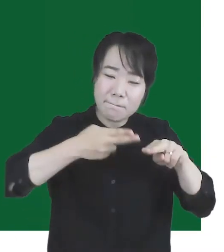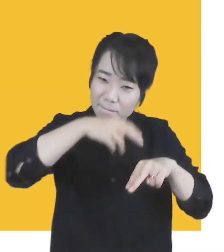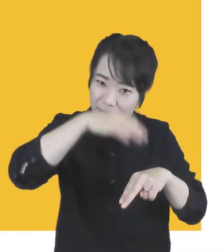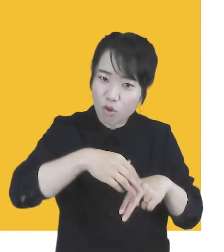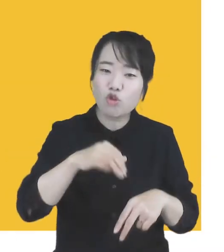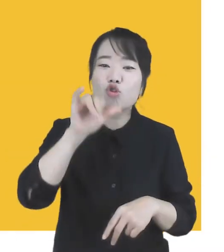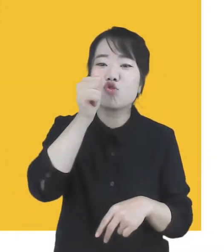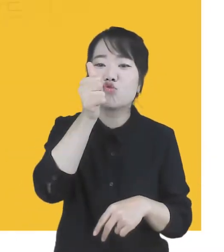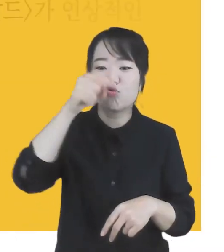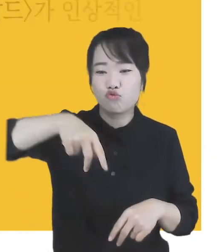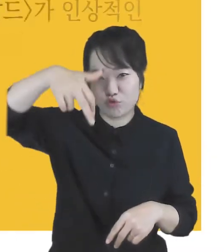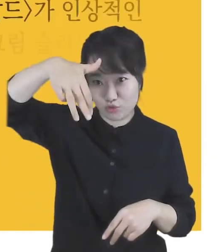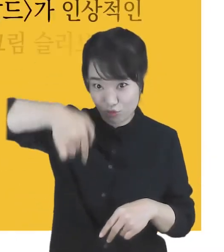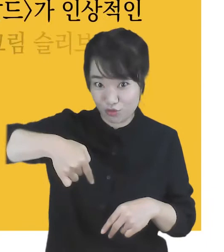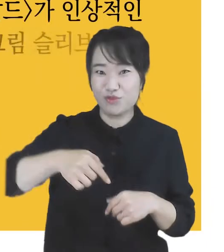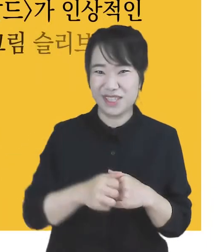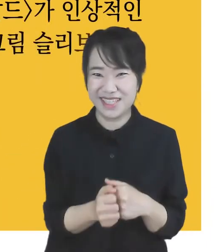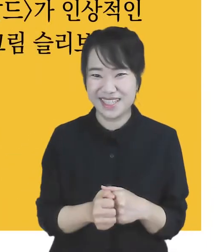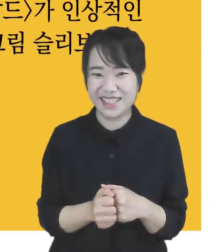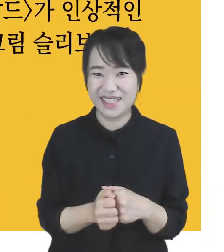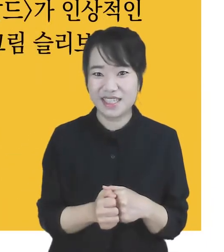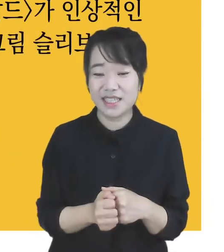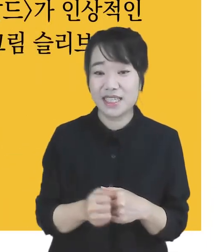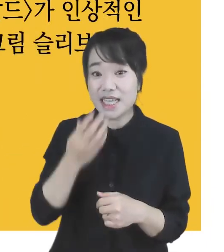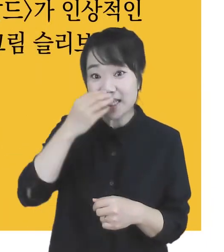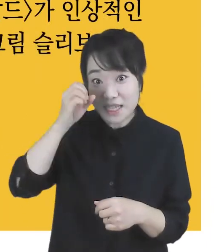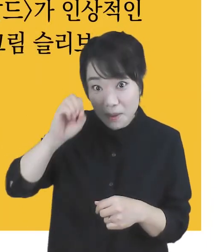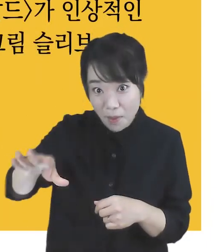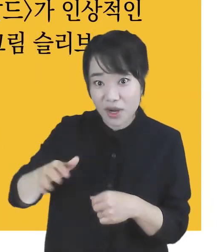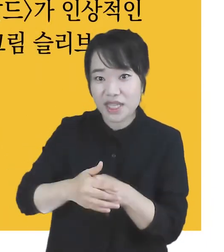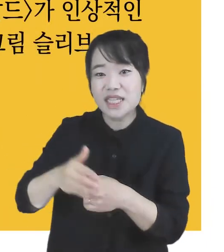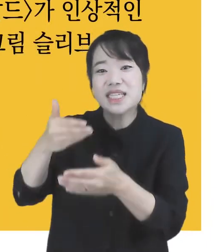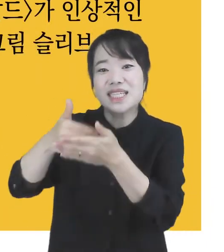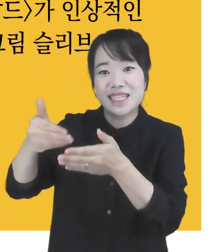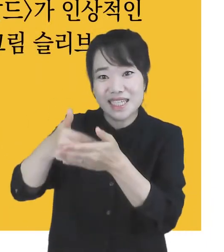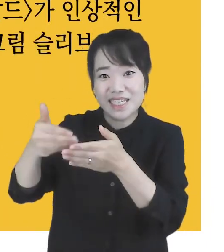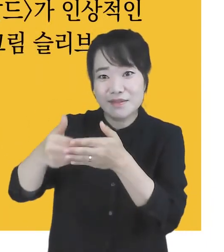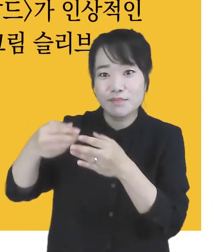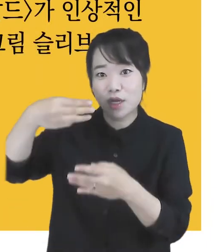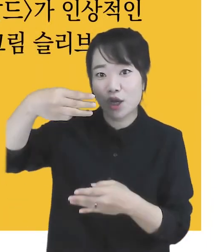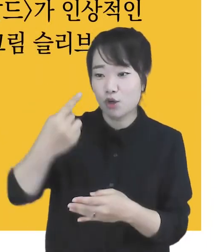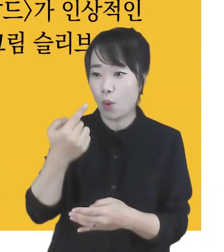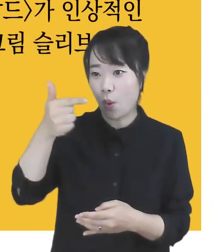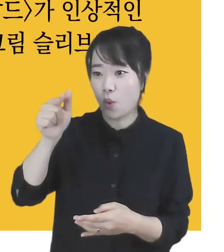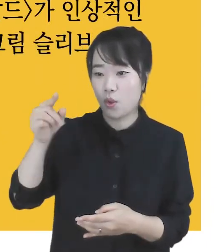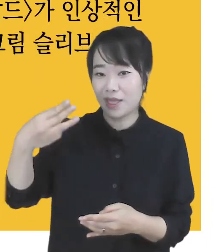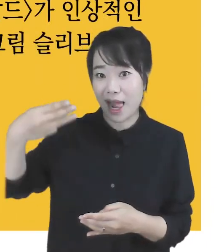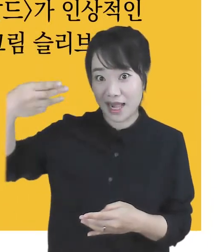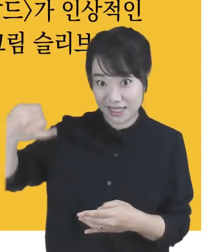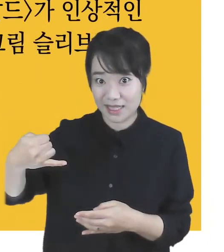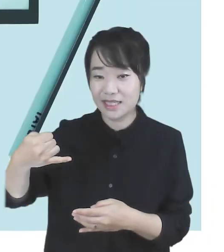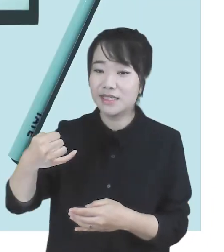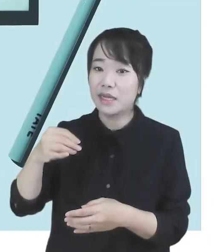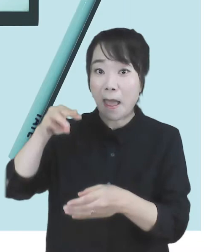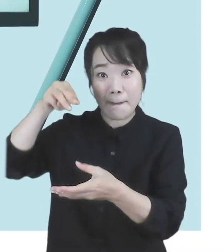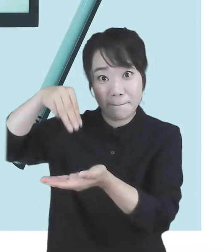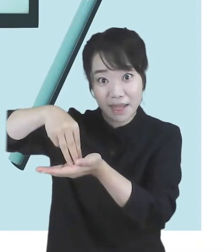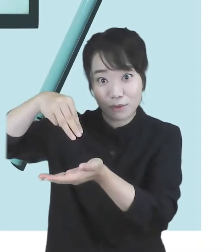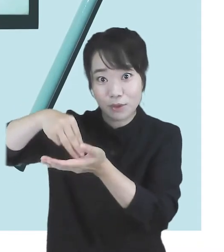식당의 후추 쓰레기 버리는 로날드가 인상적인 맥도널드의 아이스크림 슬리브